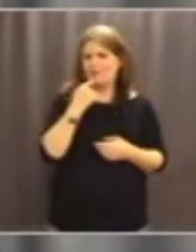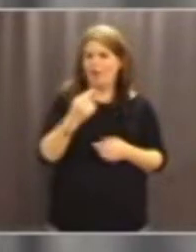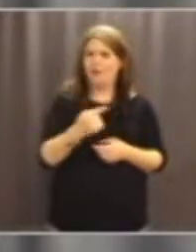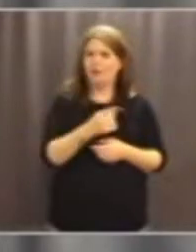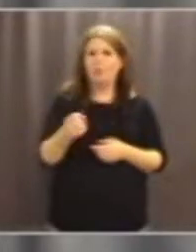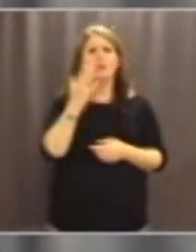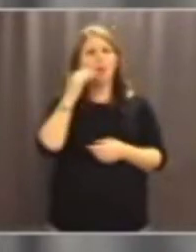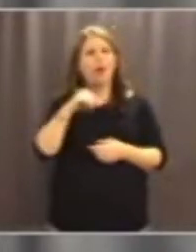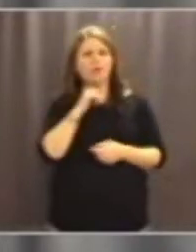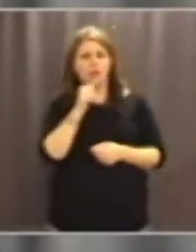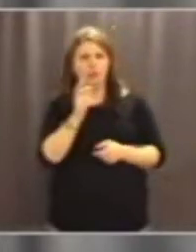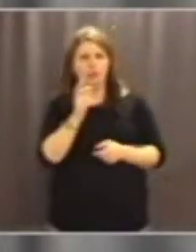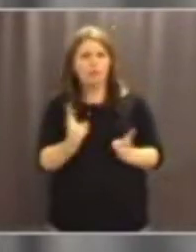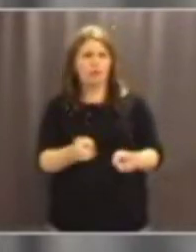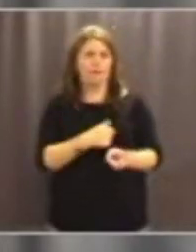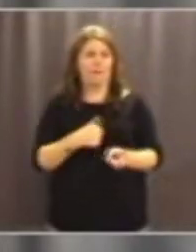Man kan till och med säga